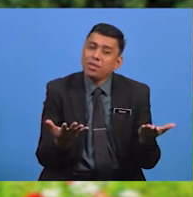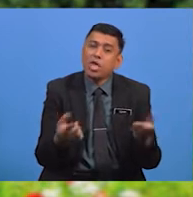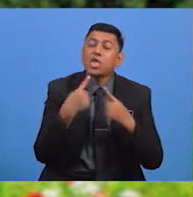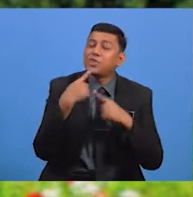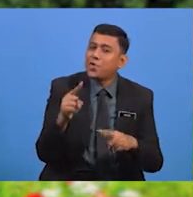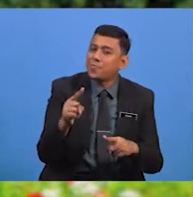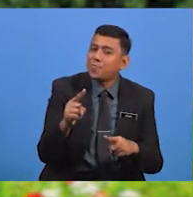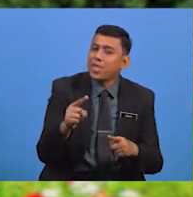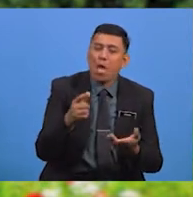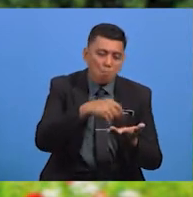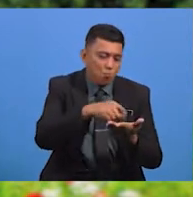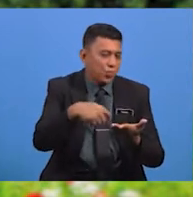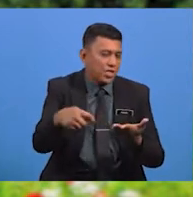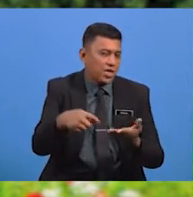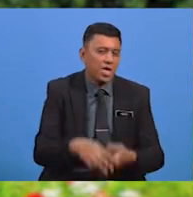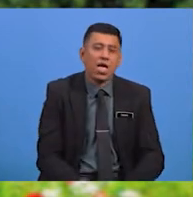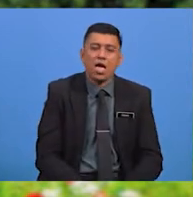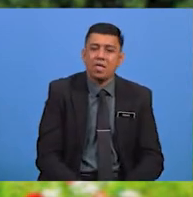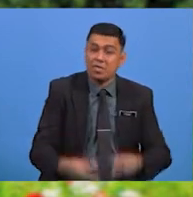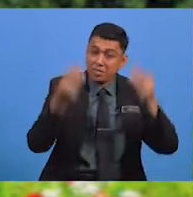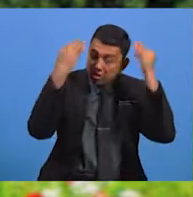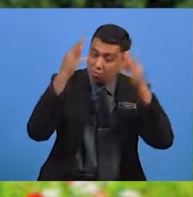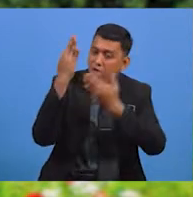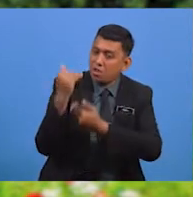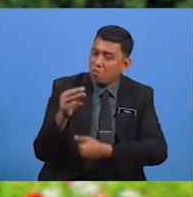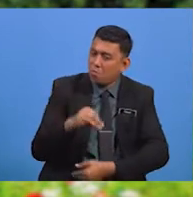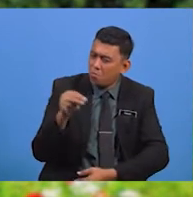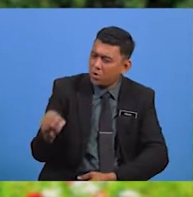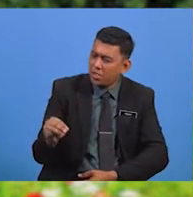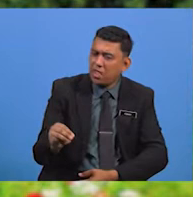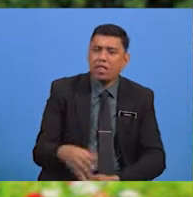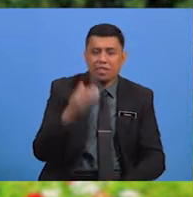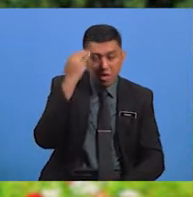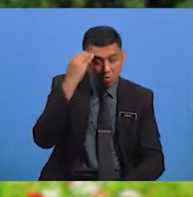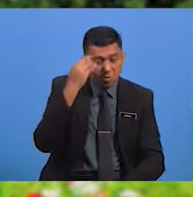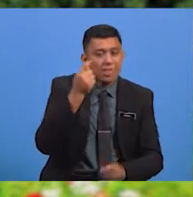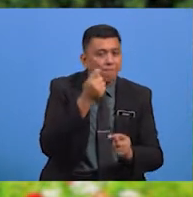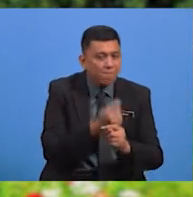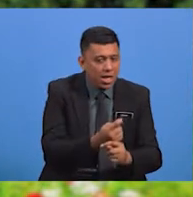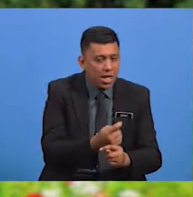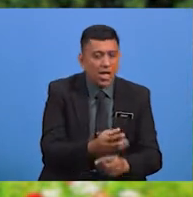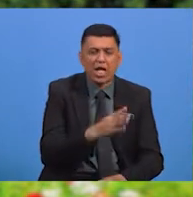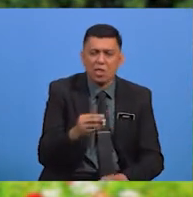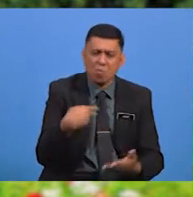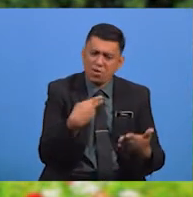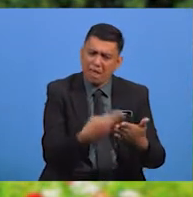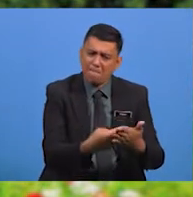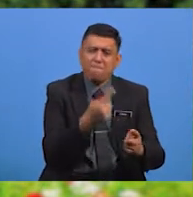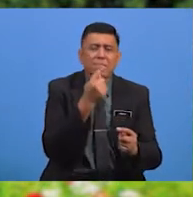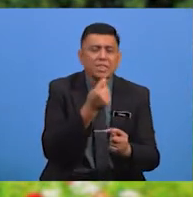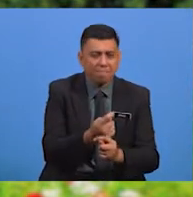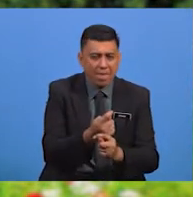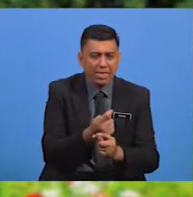Yang Murid Murid Catat Cikgu Harap Jawapan Yang Diberikan Tepat Atau Hampir Tepat